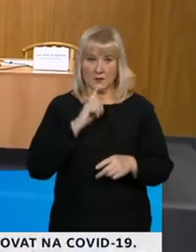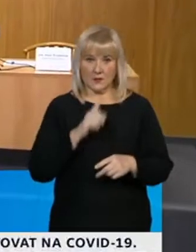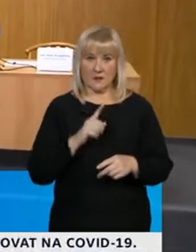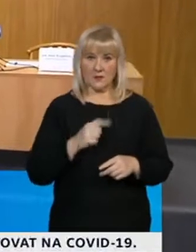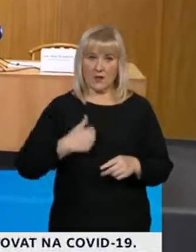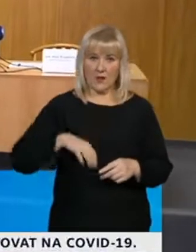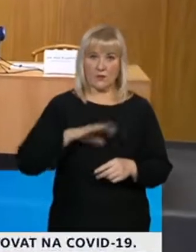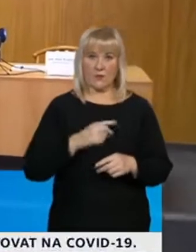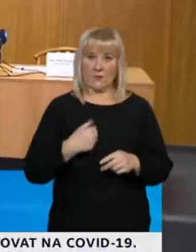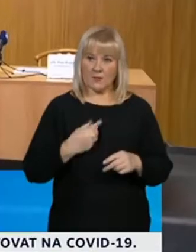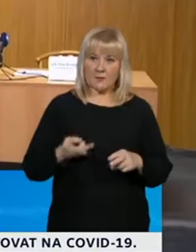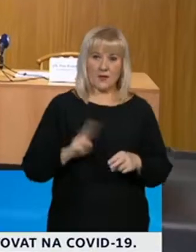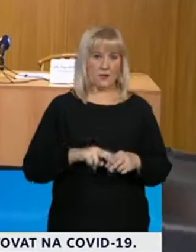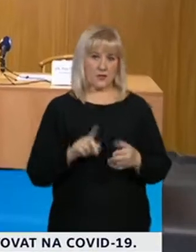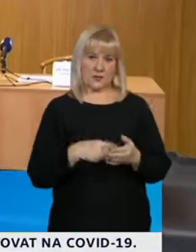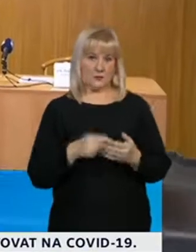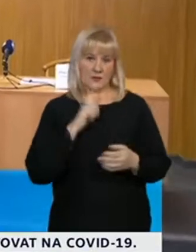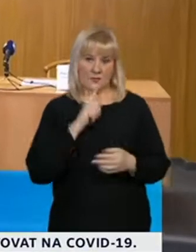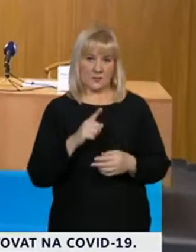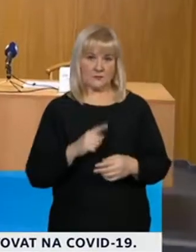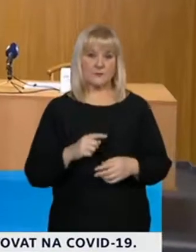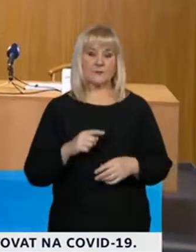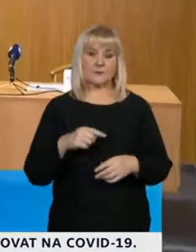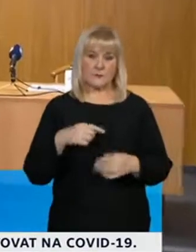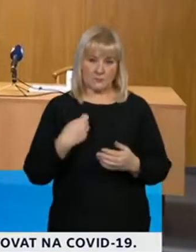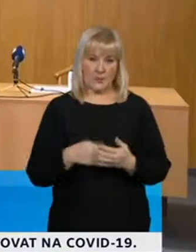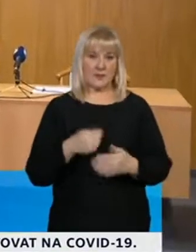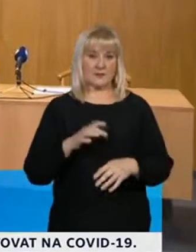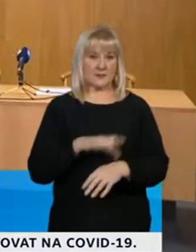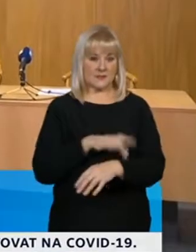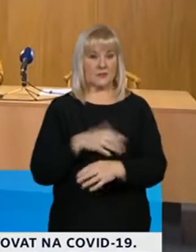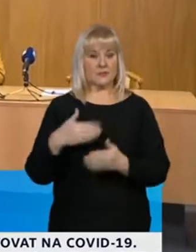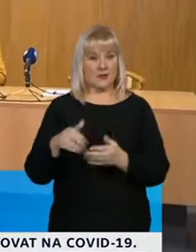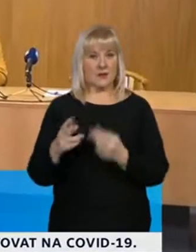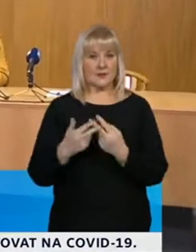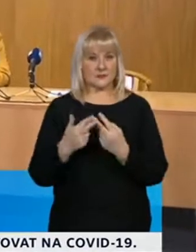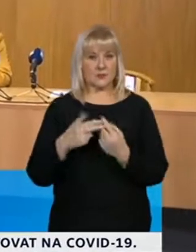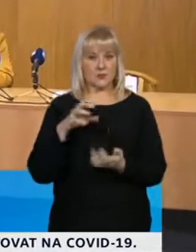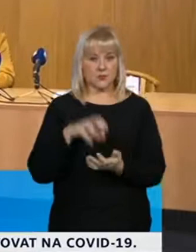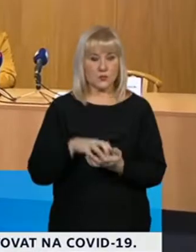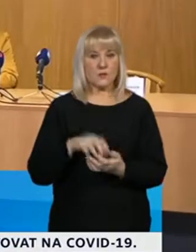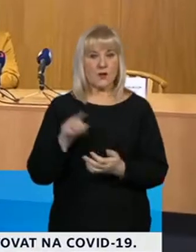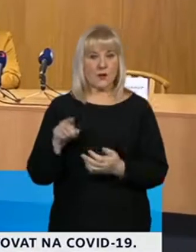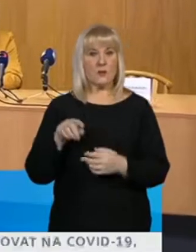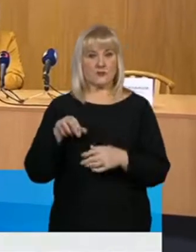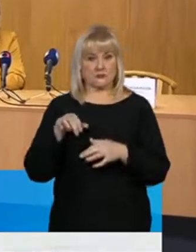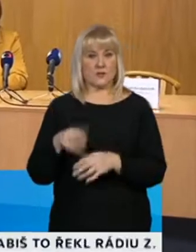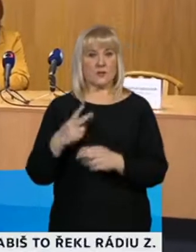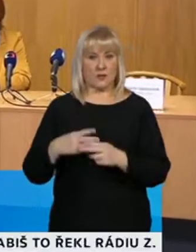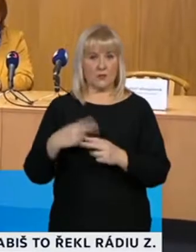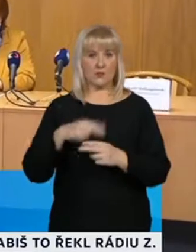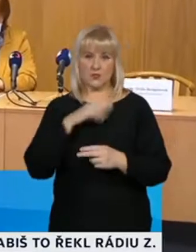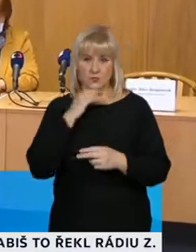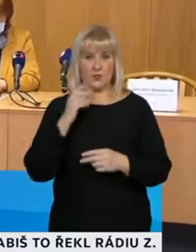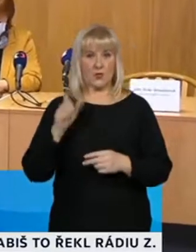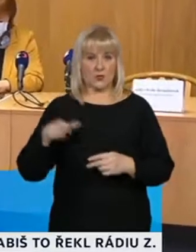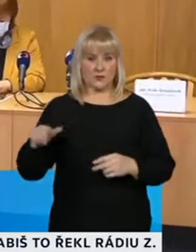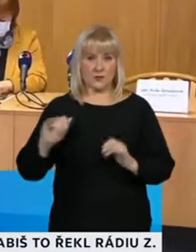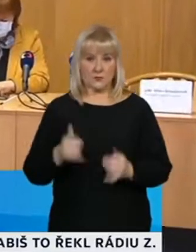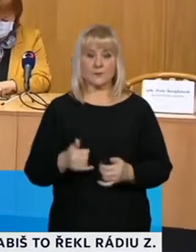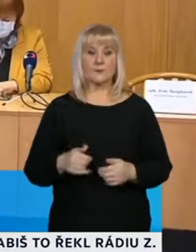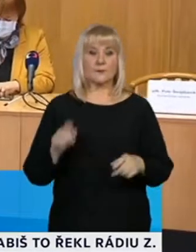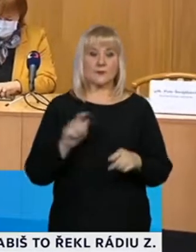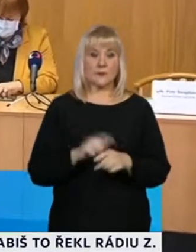v Evropě. Senioři jsou stále rizikovou skupinou, jejich počty jsou nezanedbatelné. Pozitivita